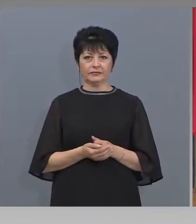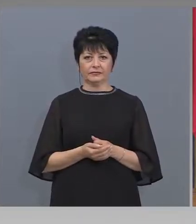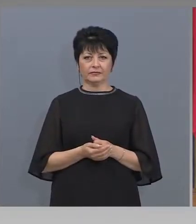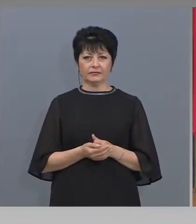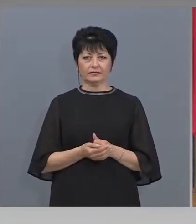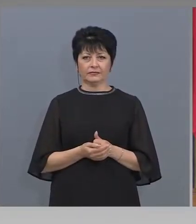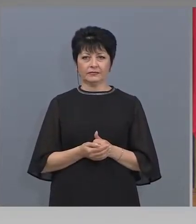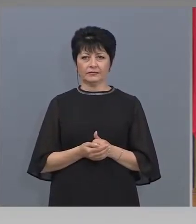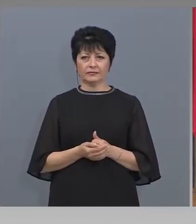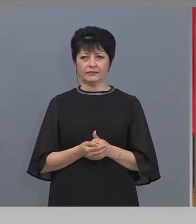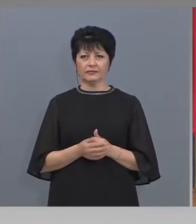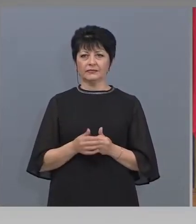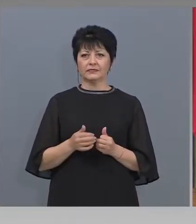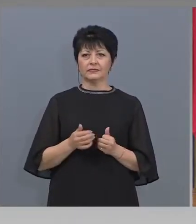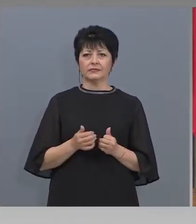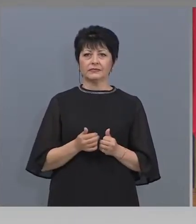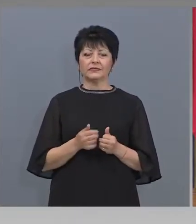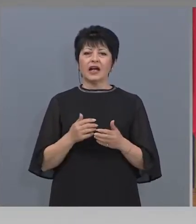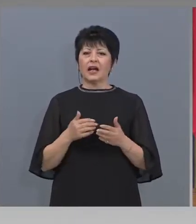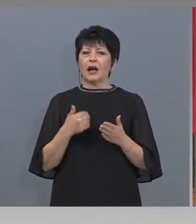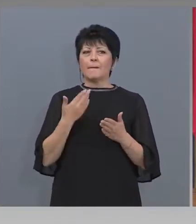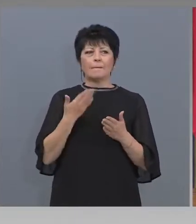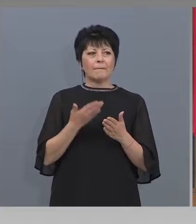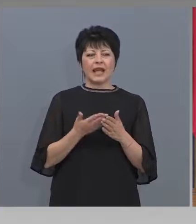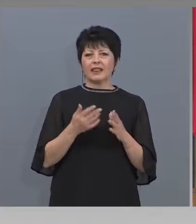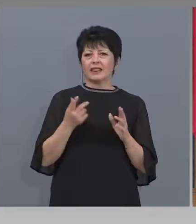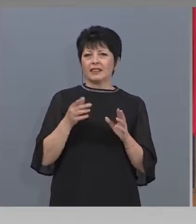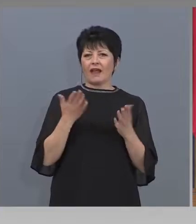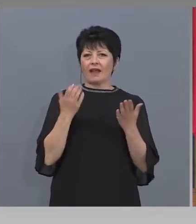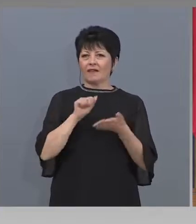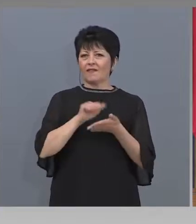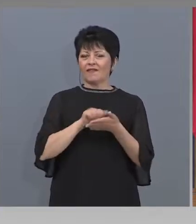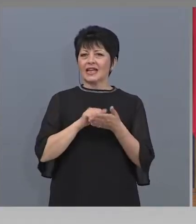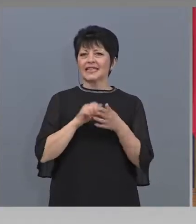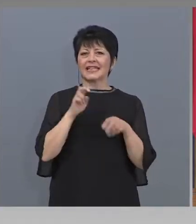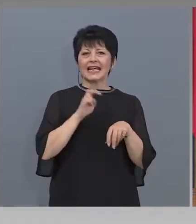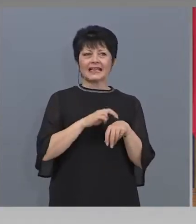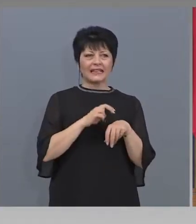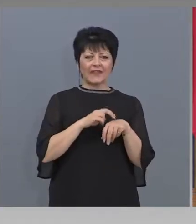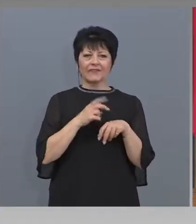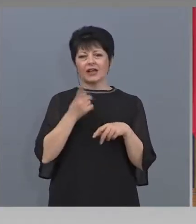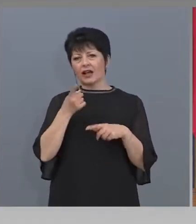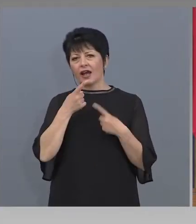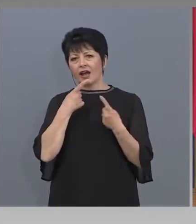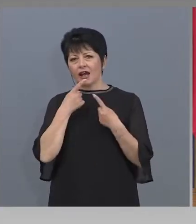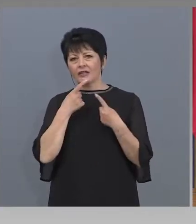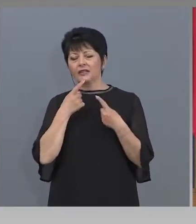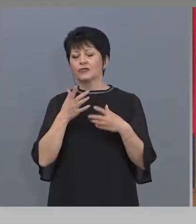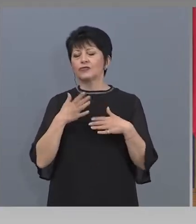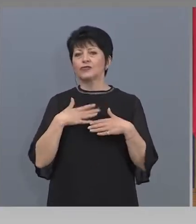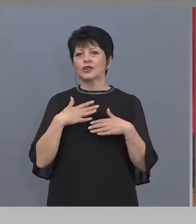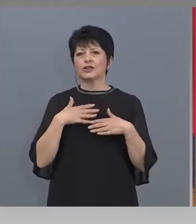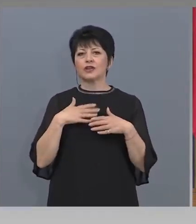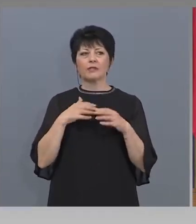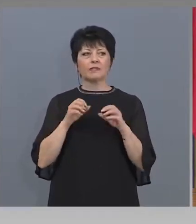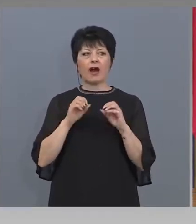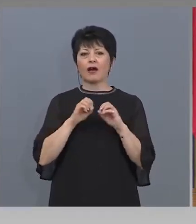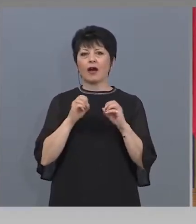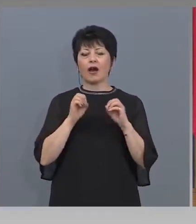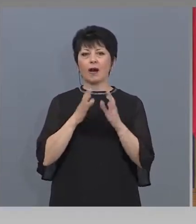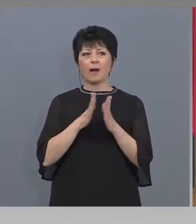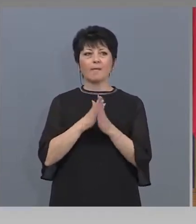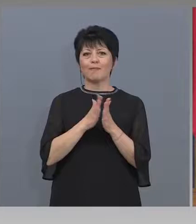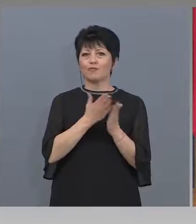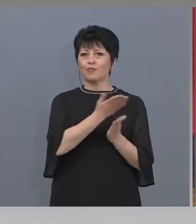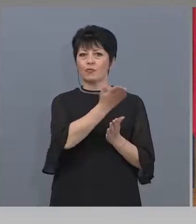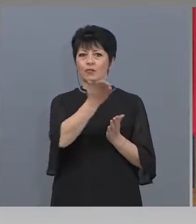Значи Ярослава Бобнова преддневник казва, че ще има публичен търк, както е по закона за държавната собственост. за